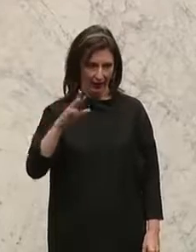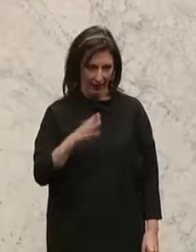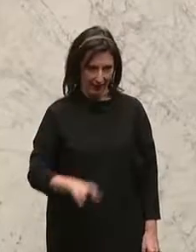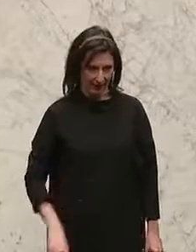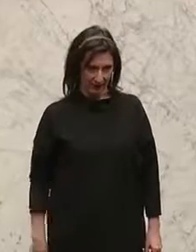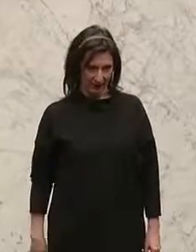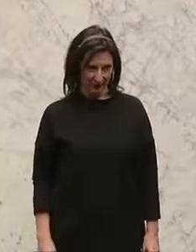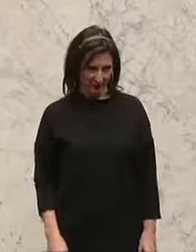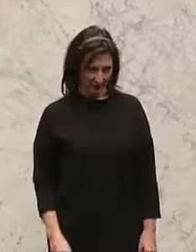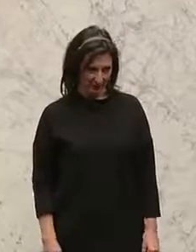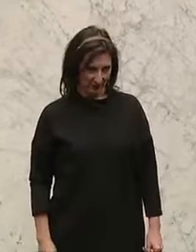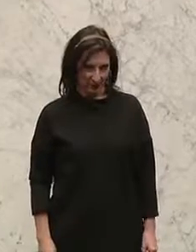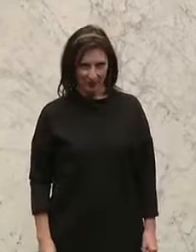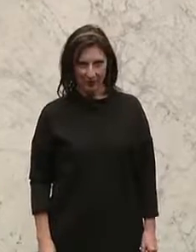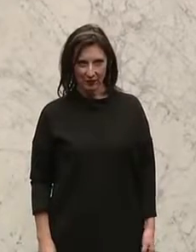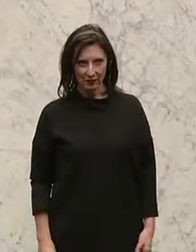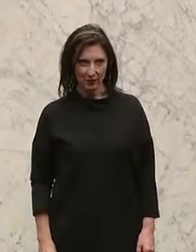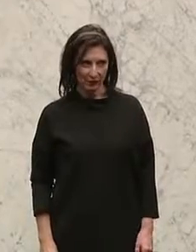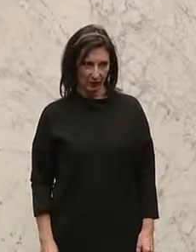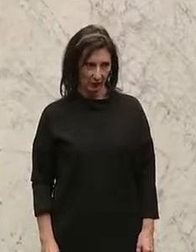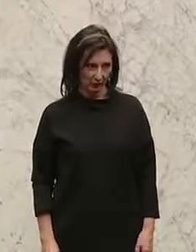1984 und fürchte um die Zukunftsaussichten seines Betriebes.